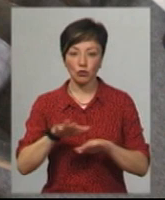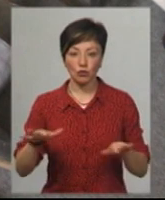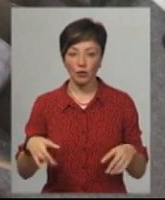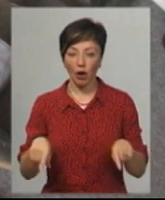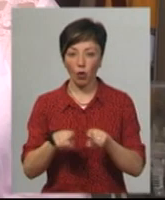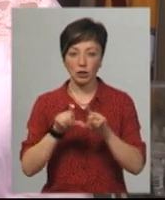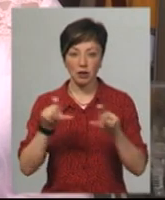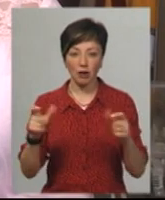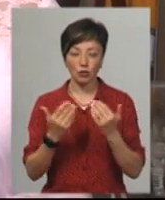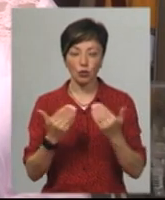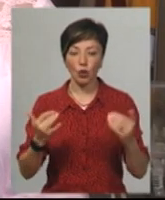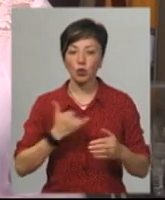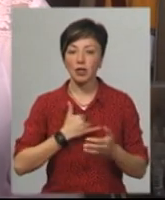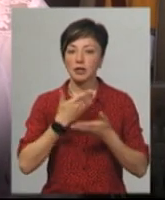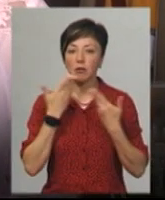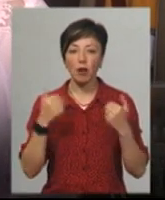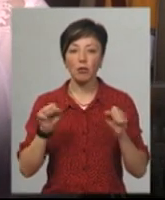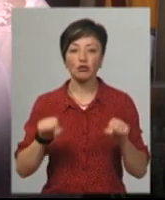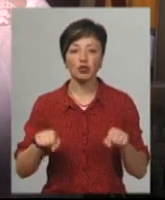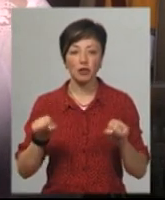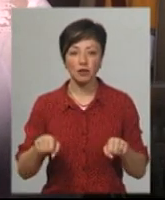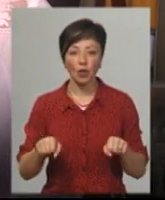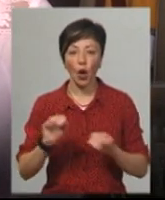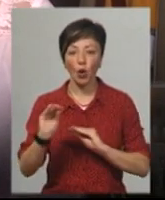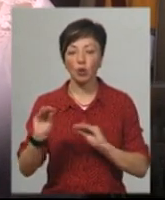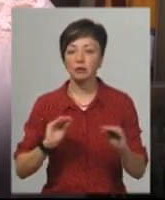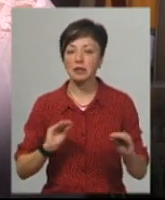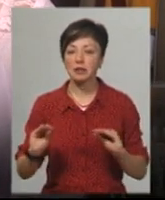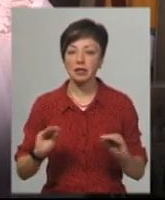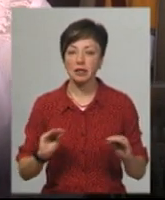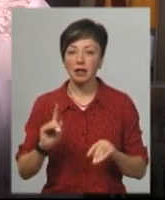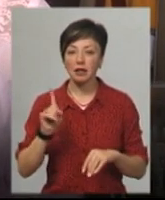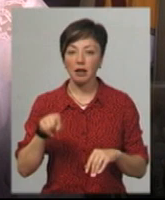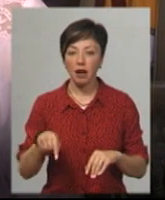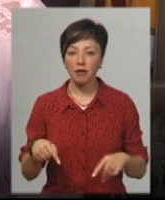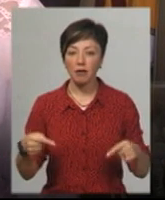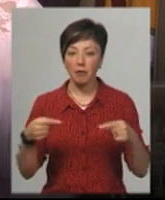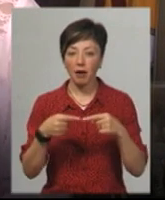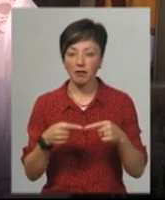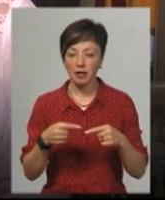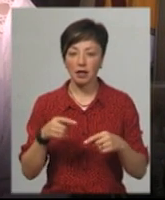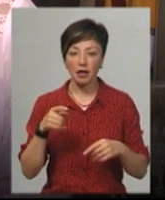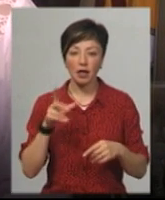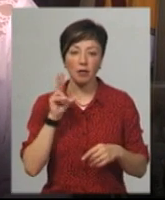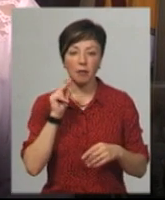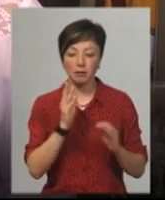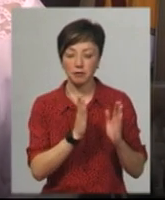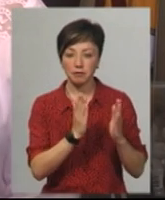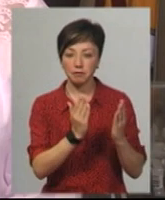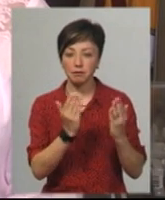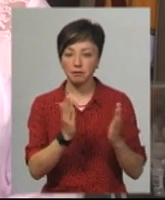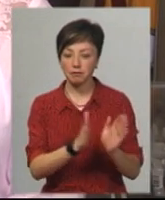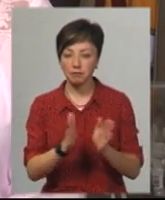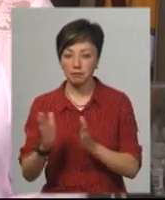закладу, як музей. У нас немає можливості розмістити навіть в певній хронології всі експонати,